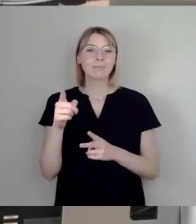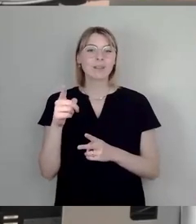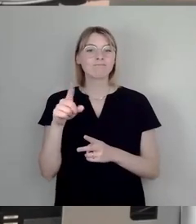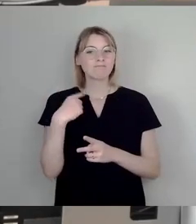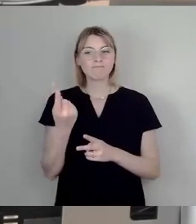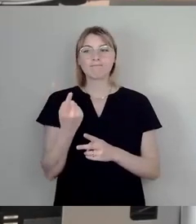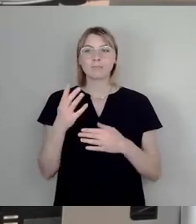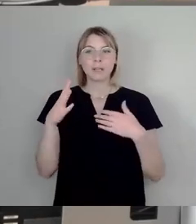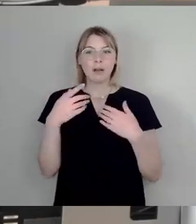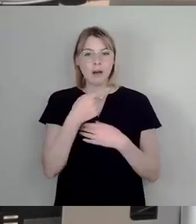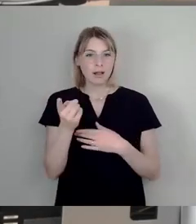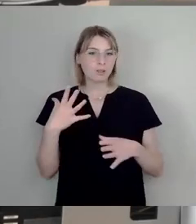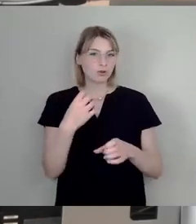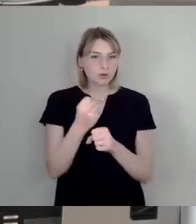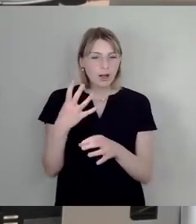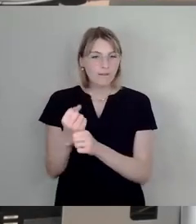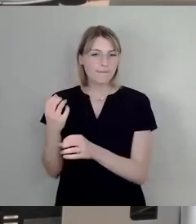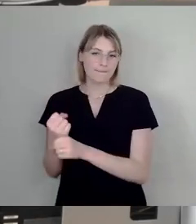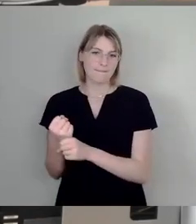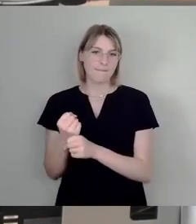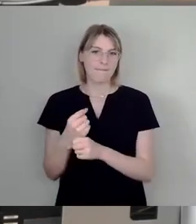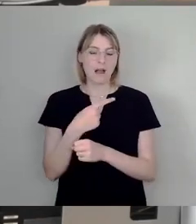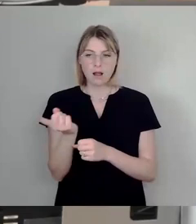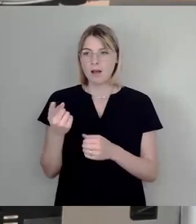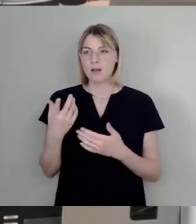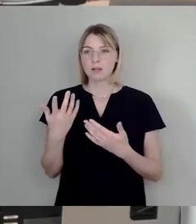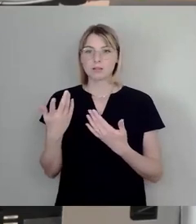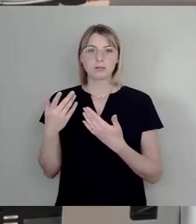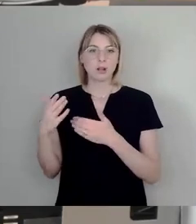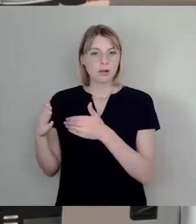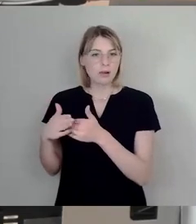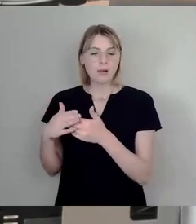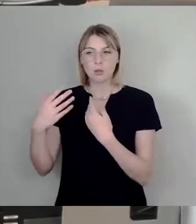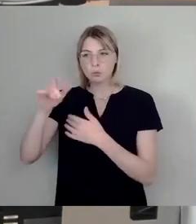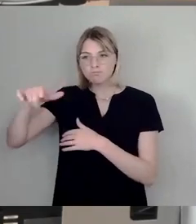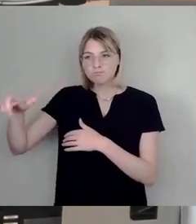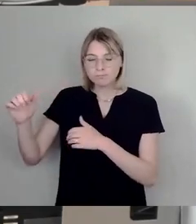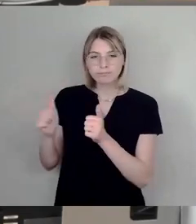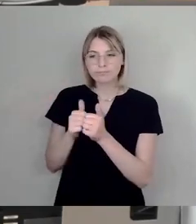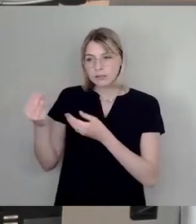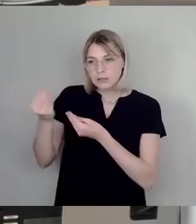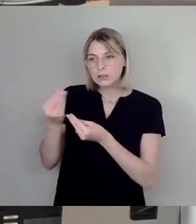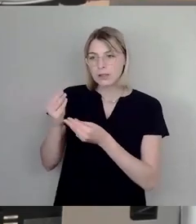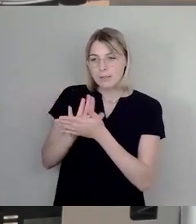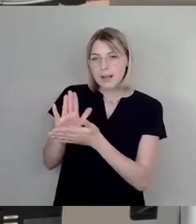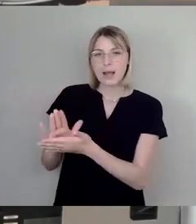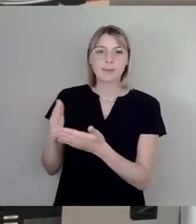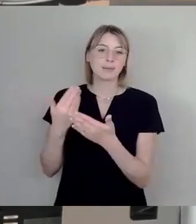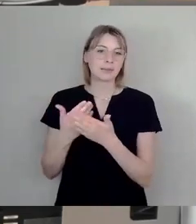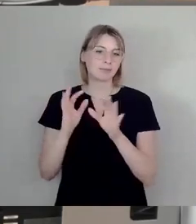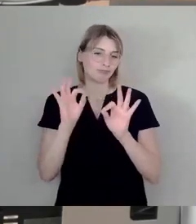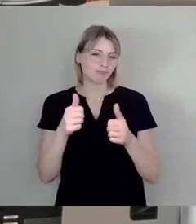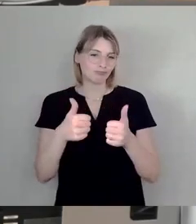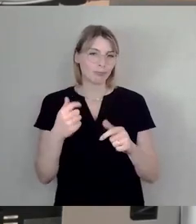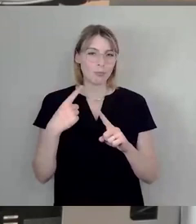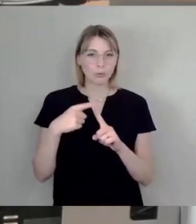allen um uns liegenden Anrainern im Austausch und im Kontakt ist. So sind das natürlich auch